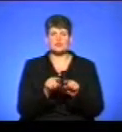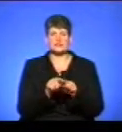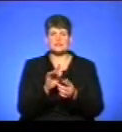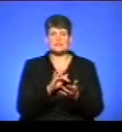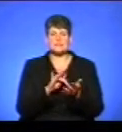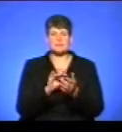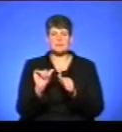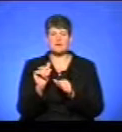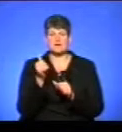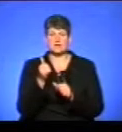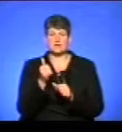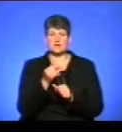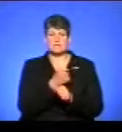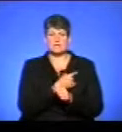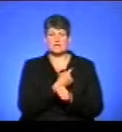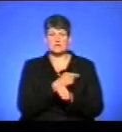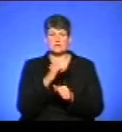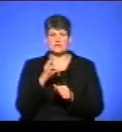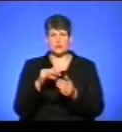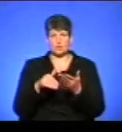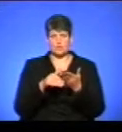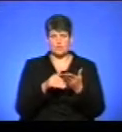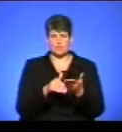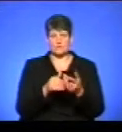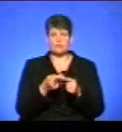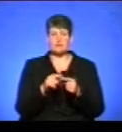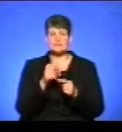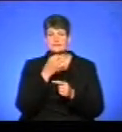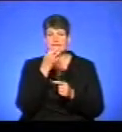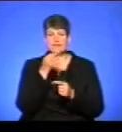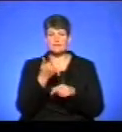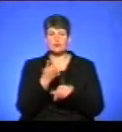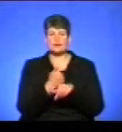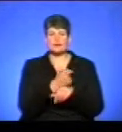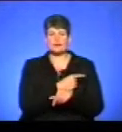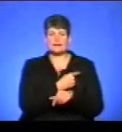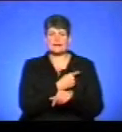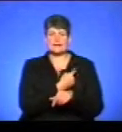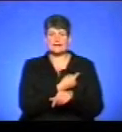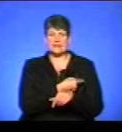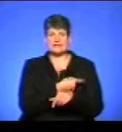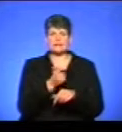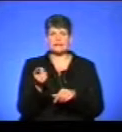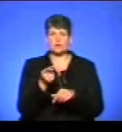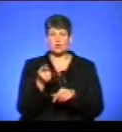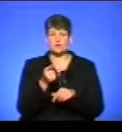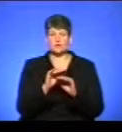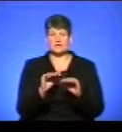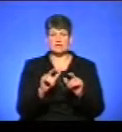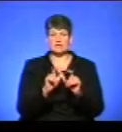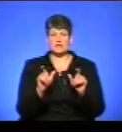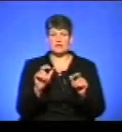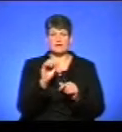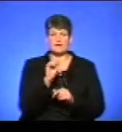центром первинної медико-санітарної допомоги. Про це повідомив головний лікар Тернопільської міської комунальної дитячої лікарні